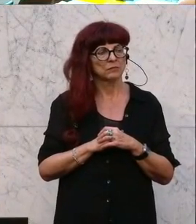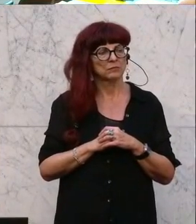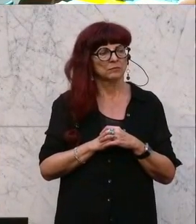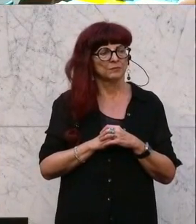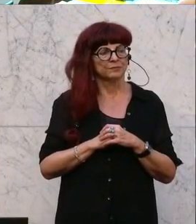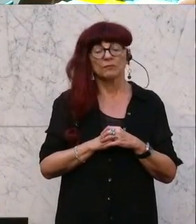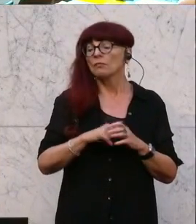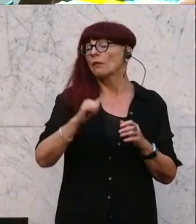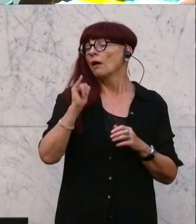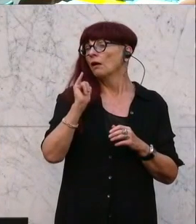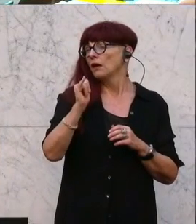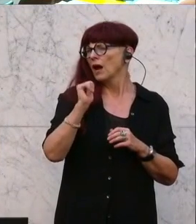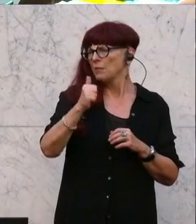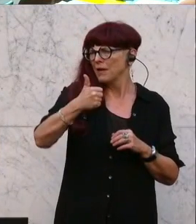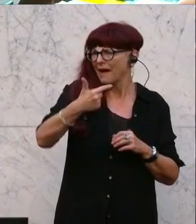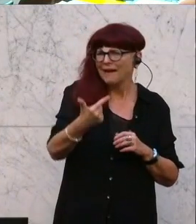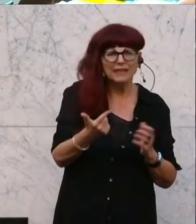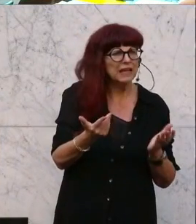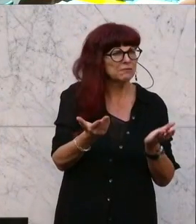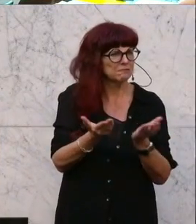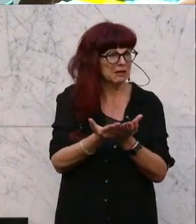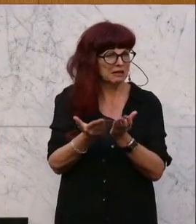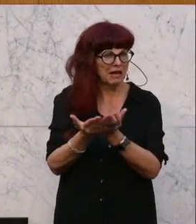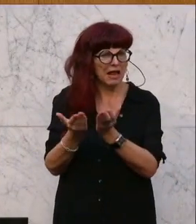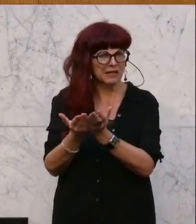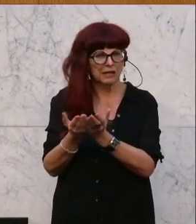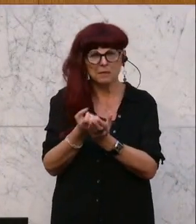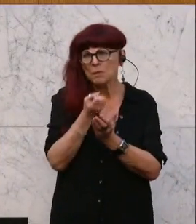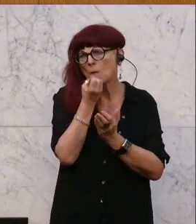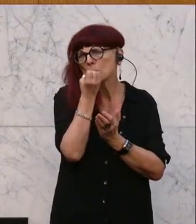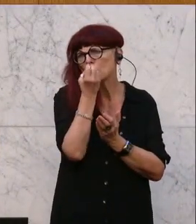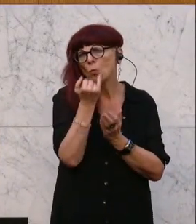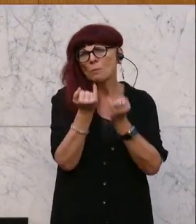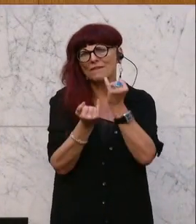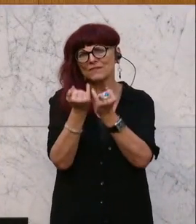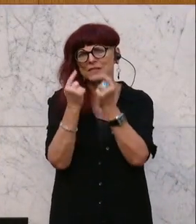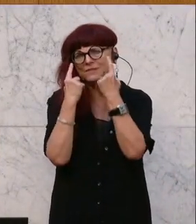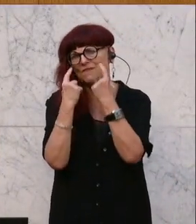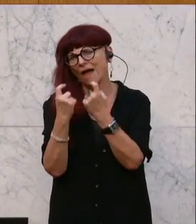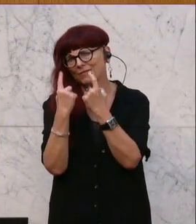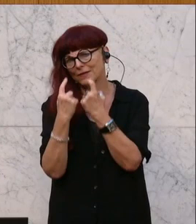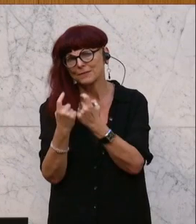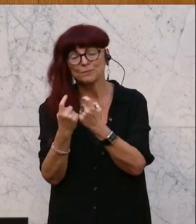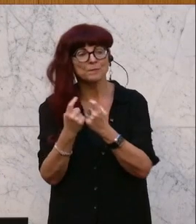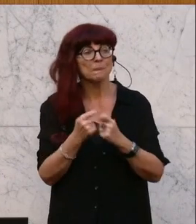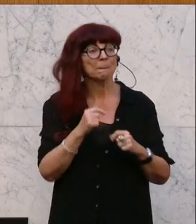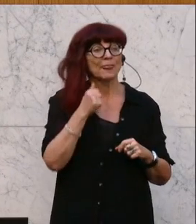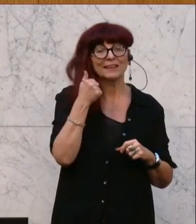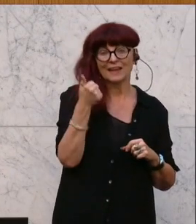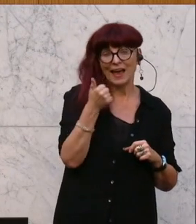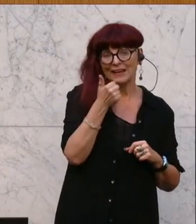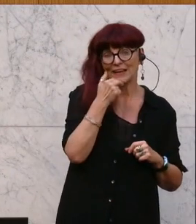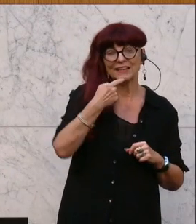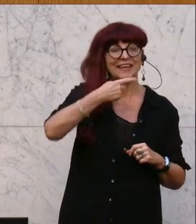Ja, bei manchen Vergleichen weinen Blumenwiesen. Die einen wollen